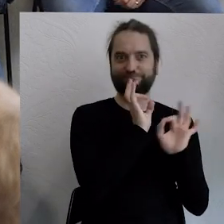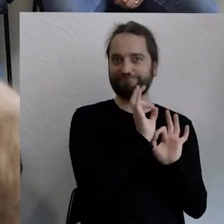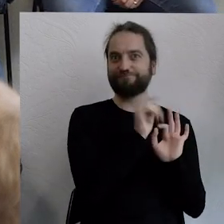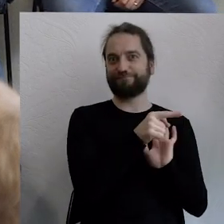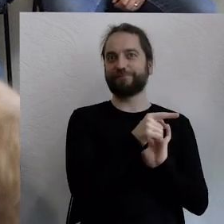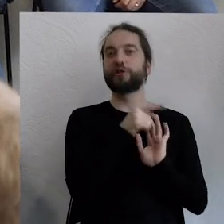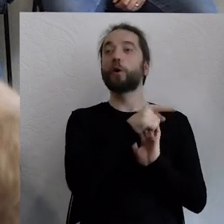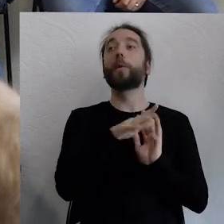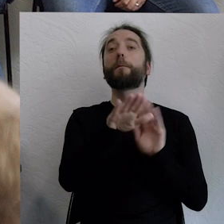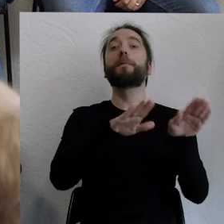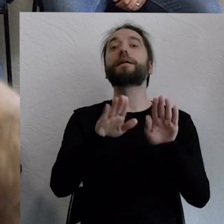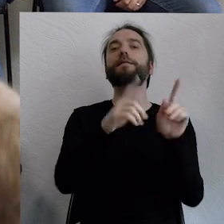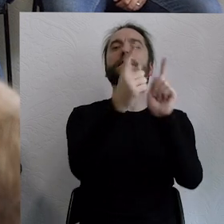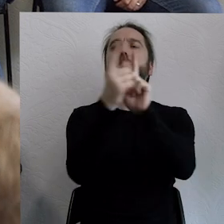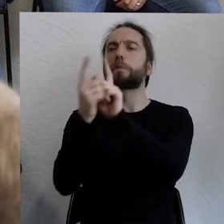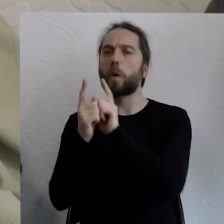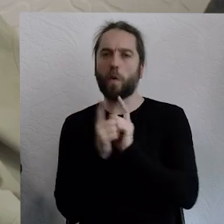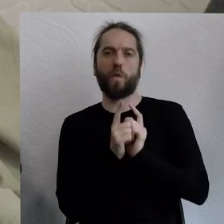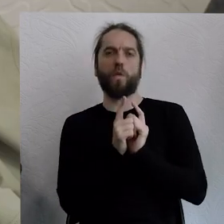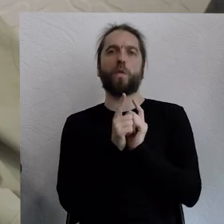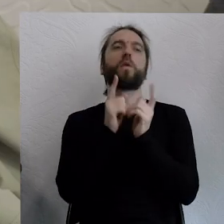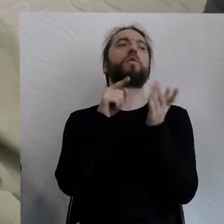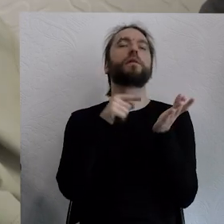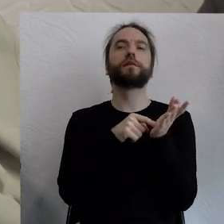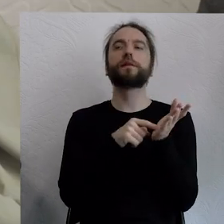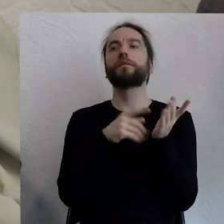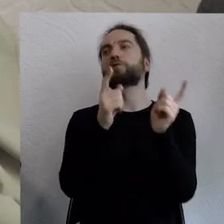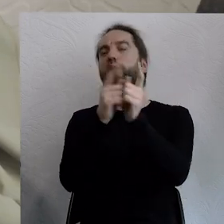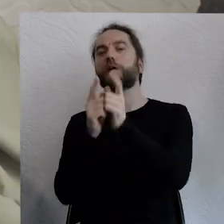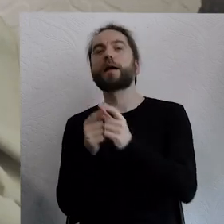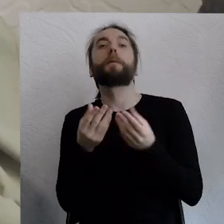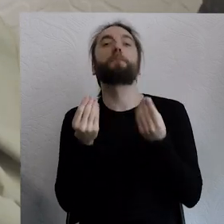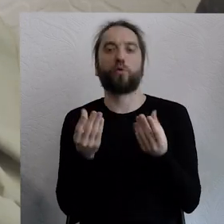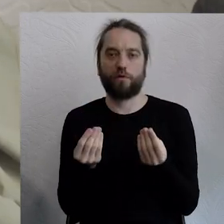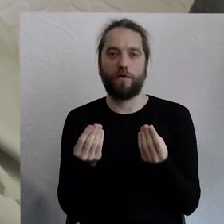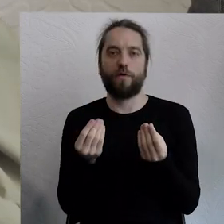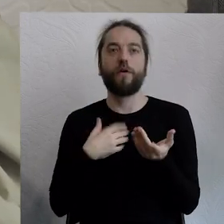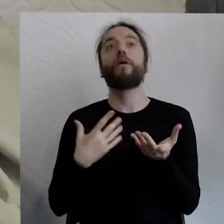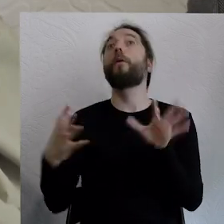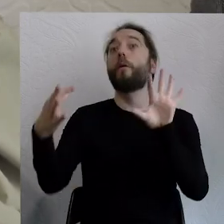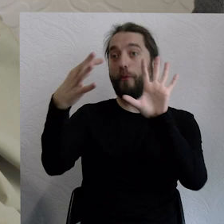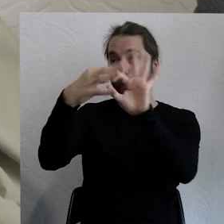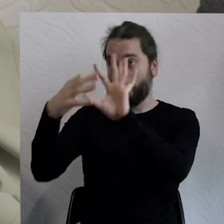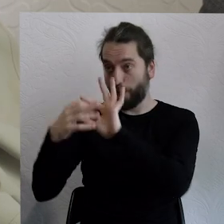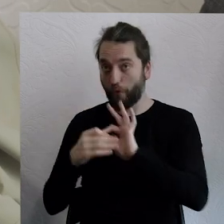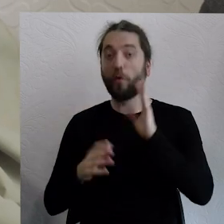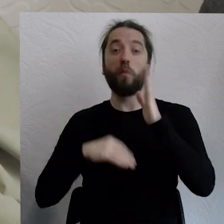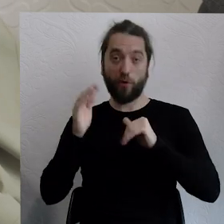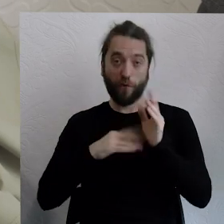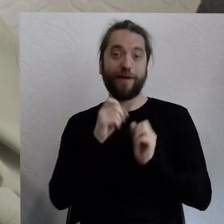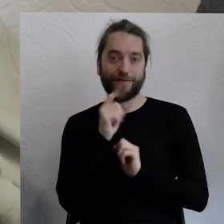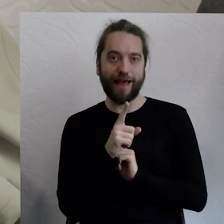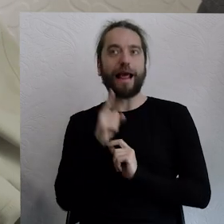nie tylko spotkałem, dotykają się osoby w kontekście budowania, relacji, uczeń,